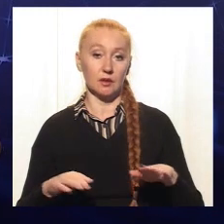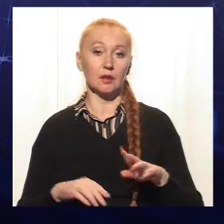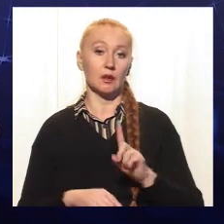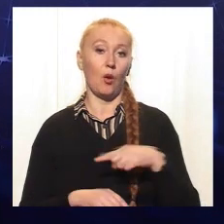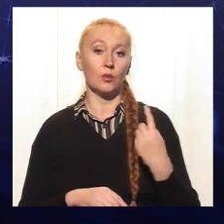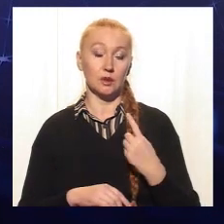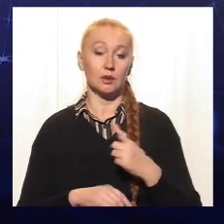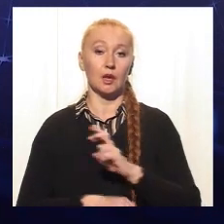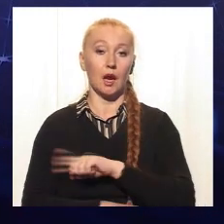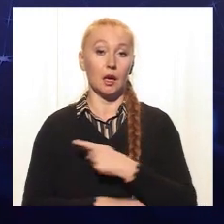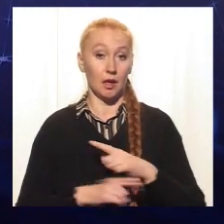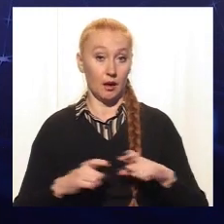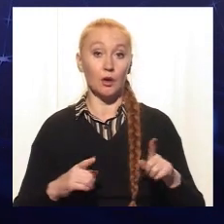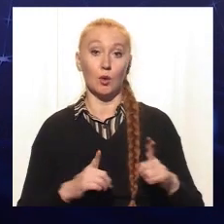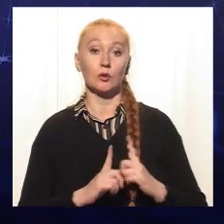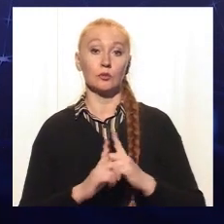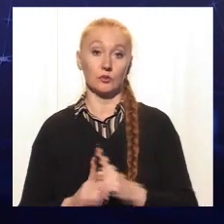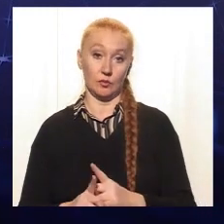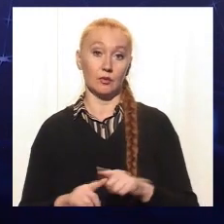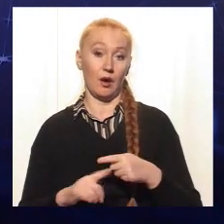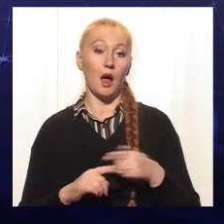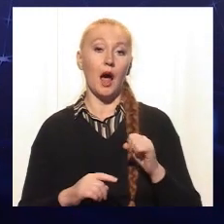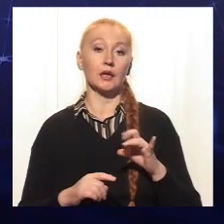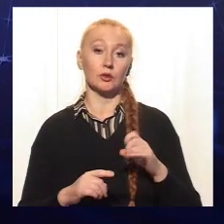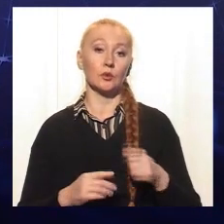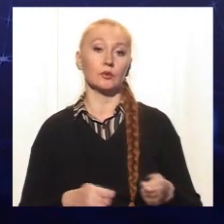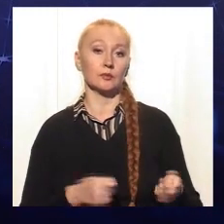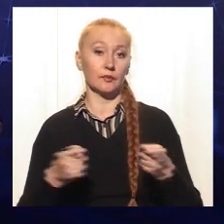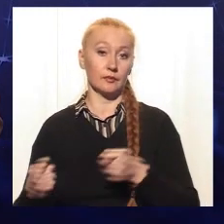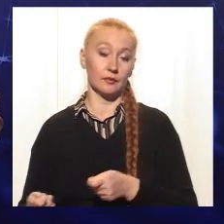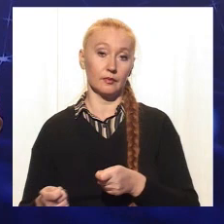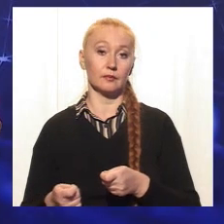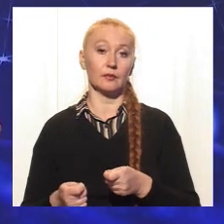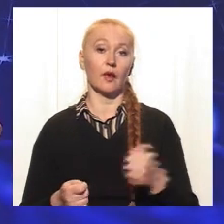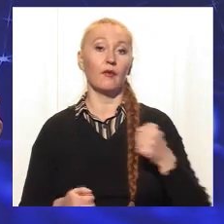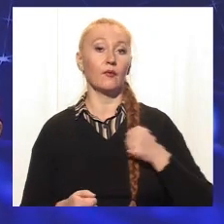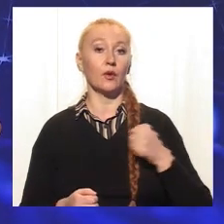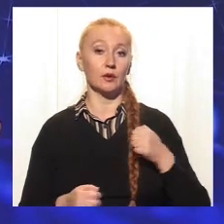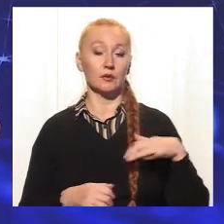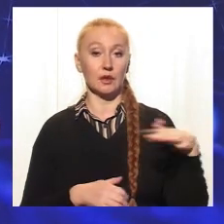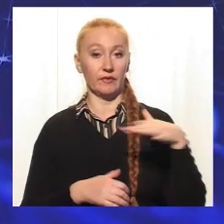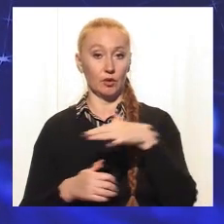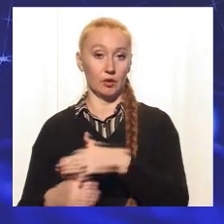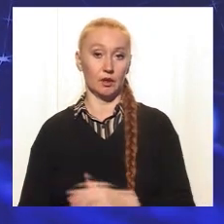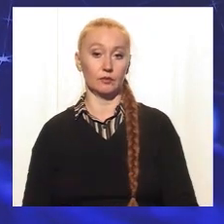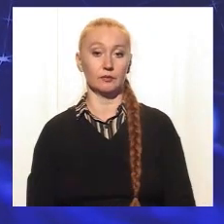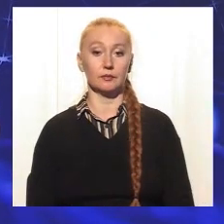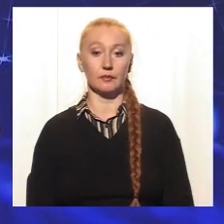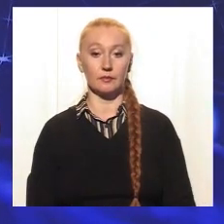лікарні. Туди його у супроводі анестезіолога доставили військовим гвинтокрилам.